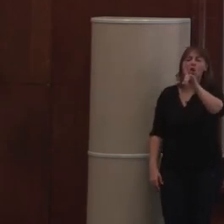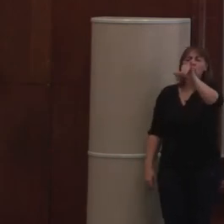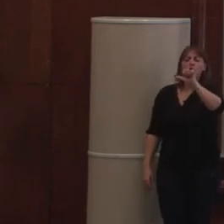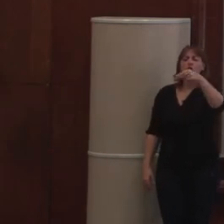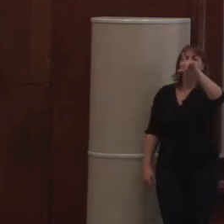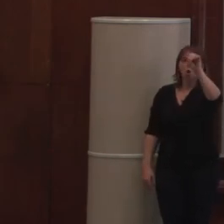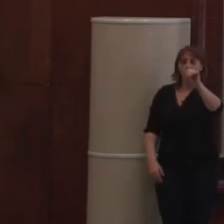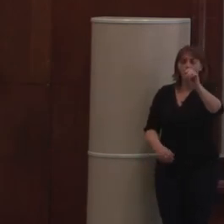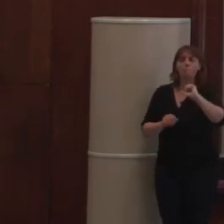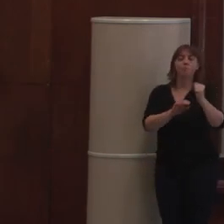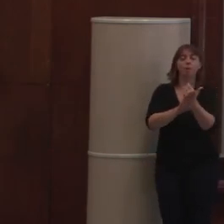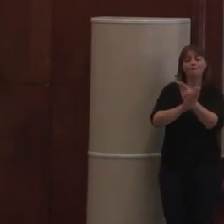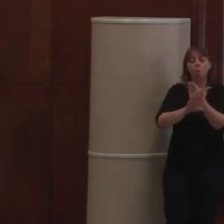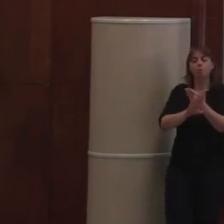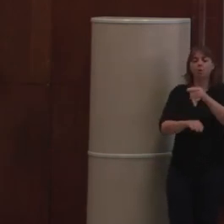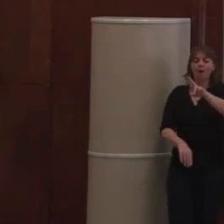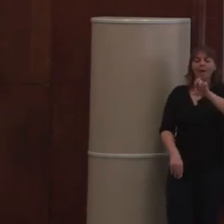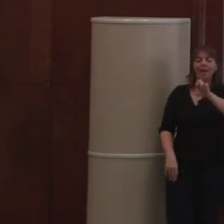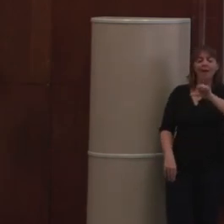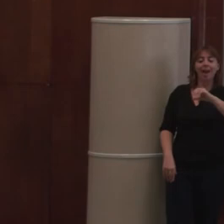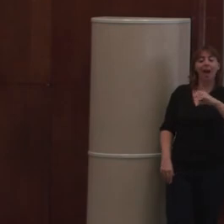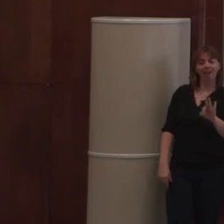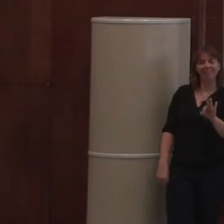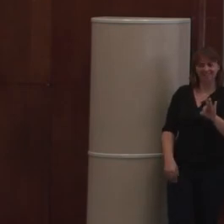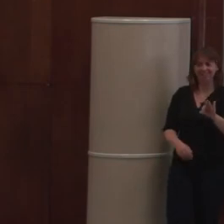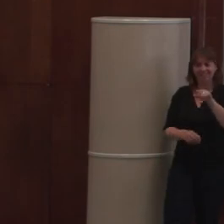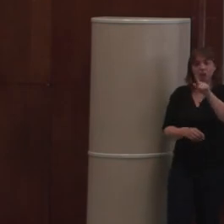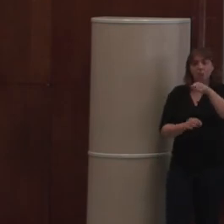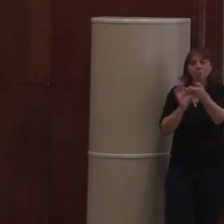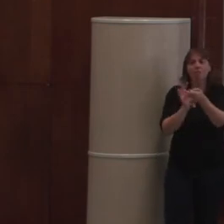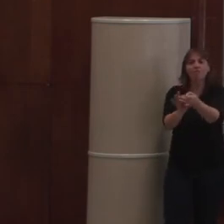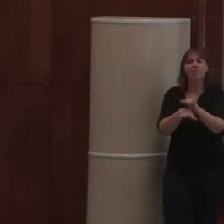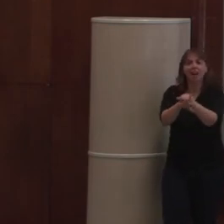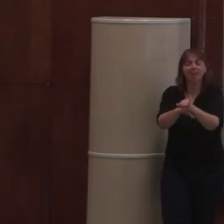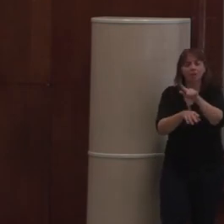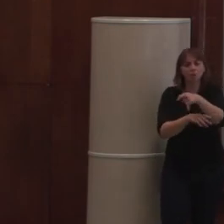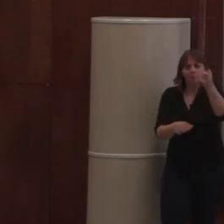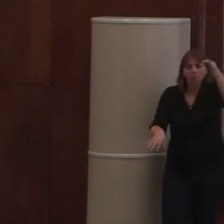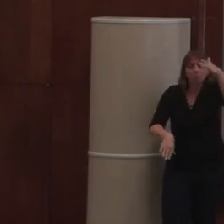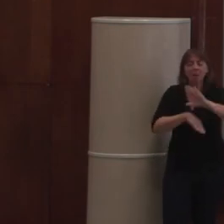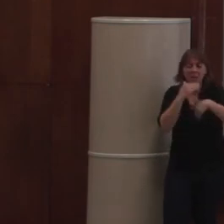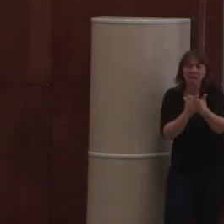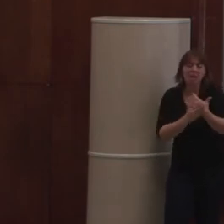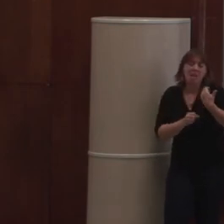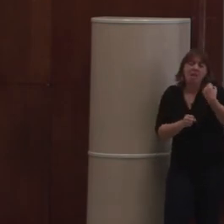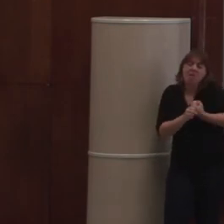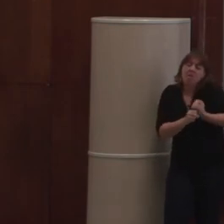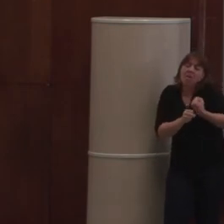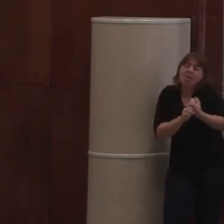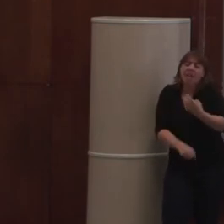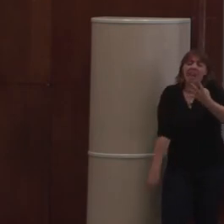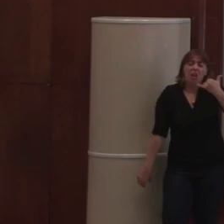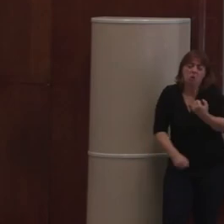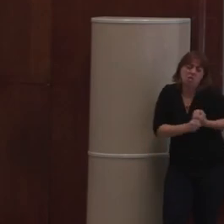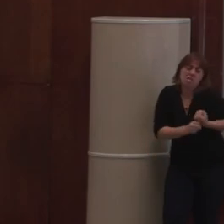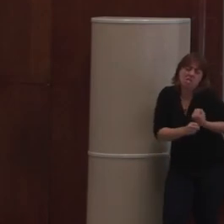avec un front en React. Et on était plusieurs à travailler là-dessus. On y a passé quatre jours. Et à la fin, il ne marchait même pas. Eh bien,